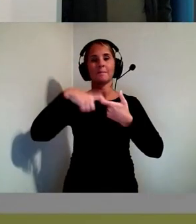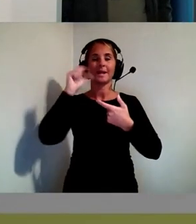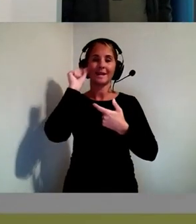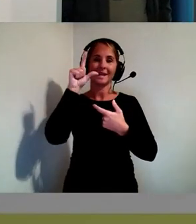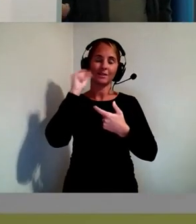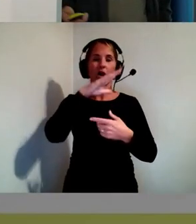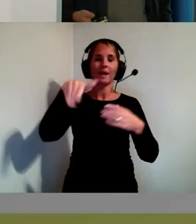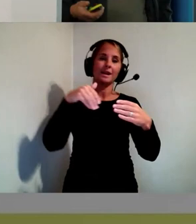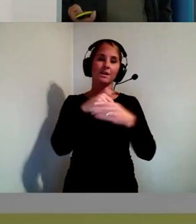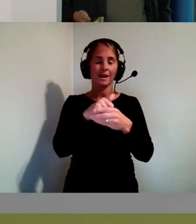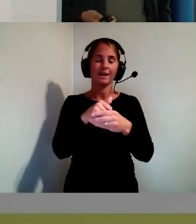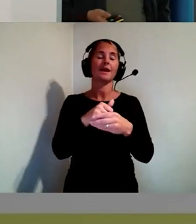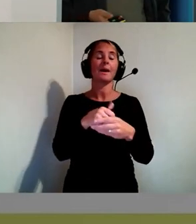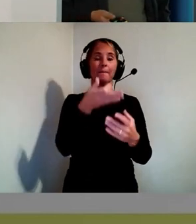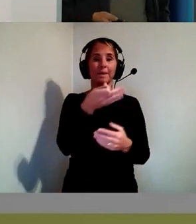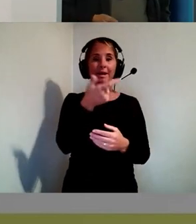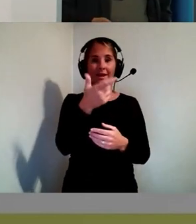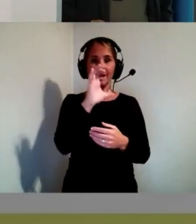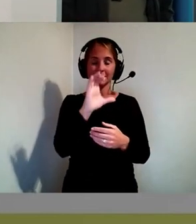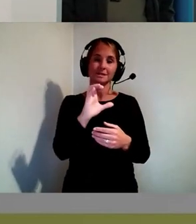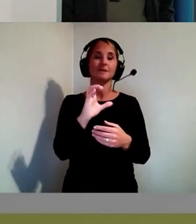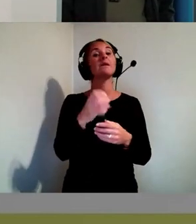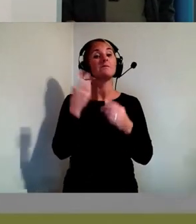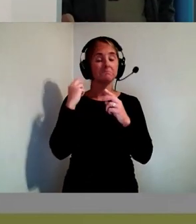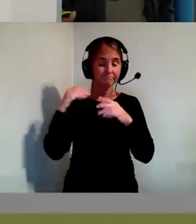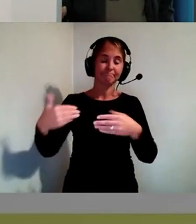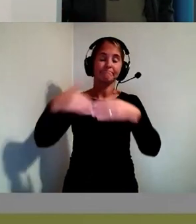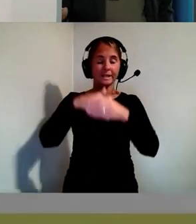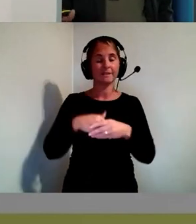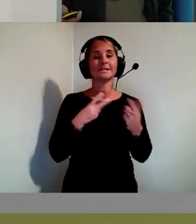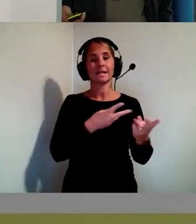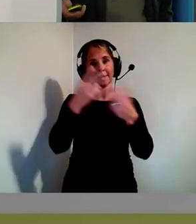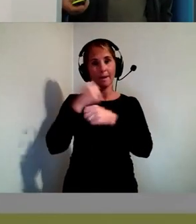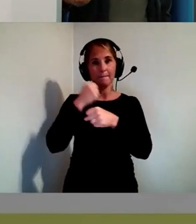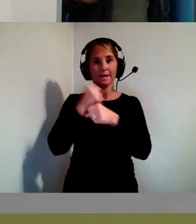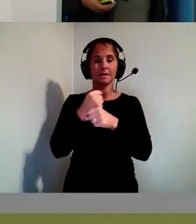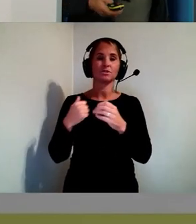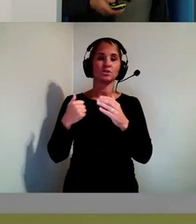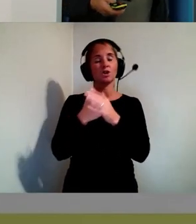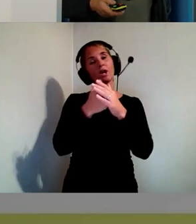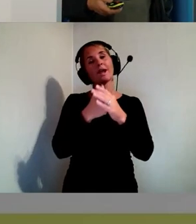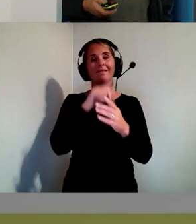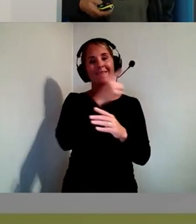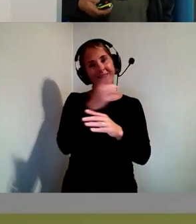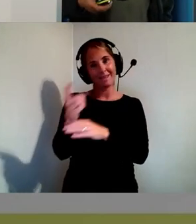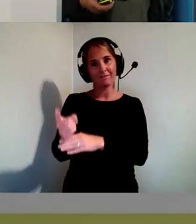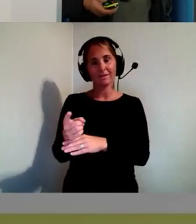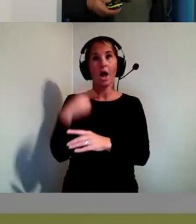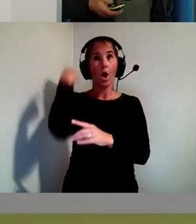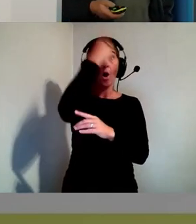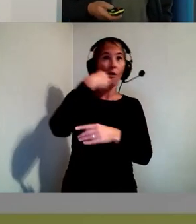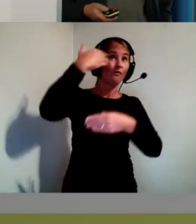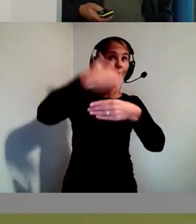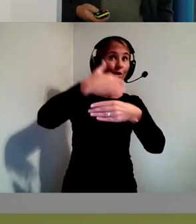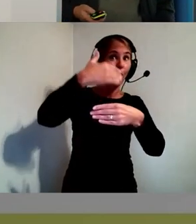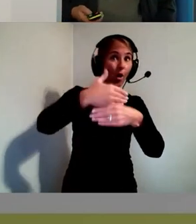PTS deltar i standardiseringsarbete för att stödja tillämpningen av direktivet. PTS får sannolikt huvudroll. Jag sa inte huvudrollen.